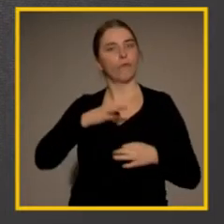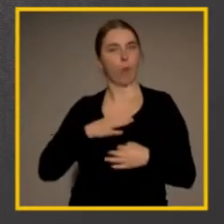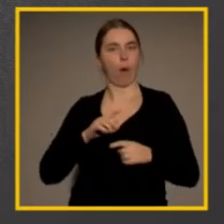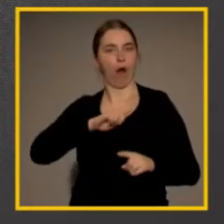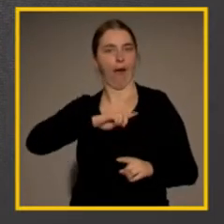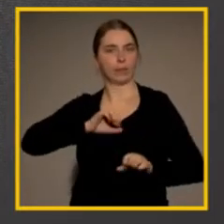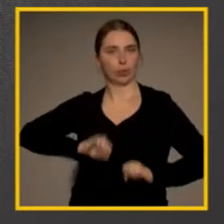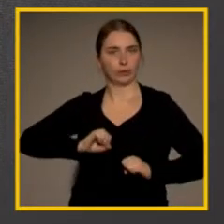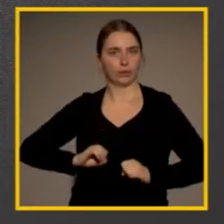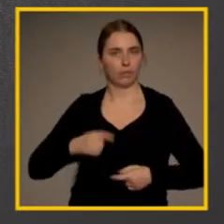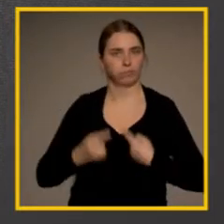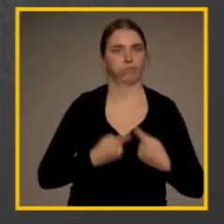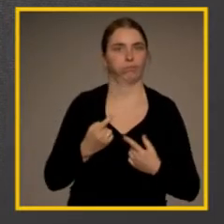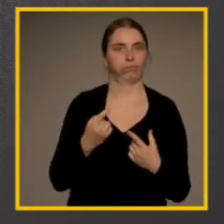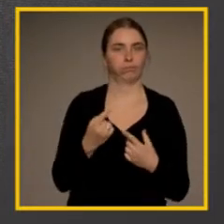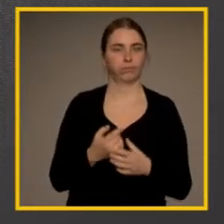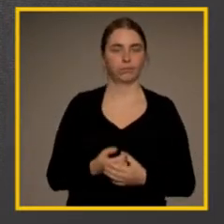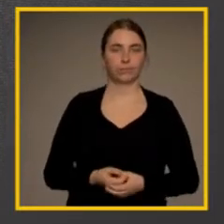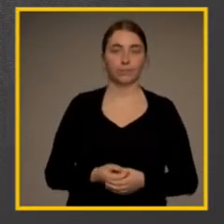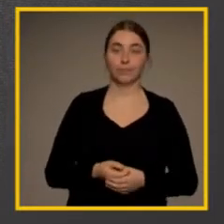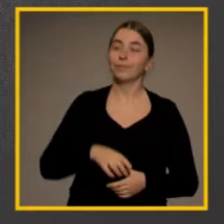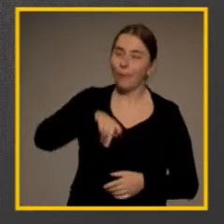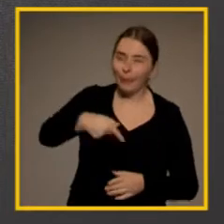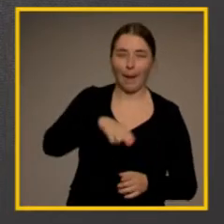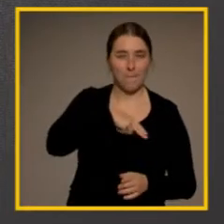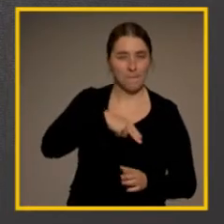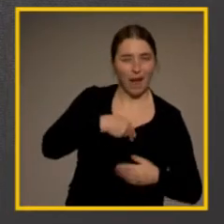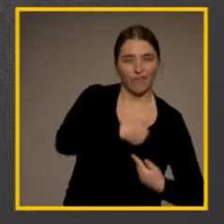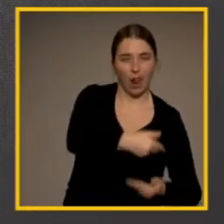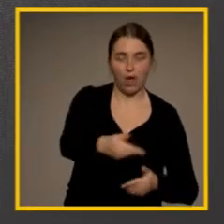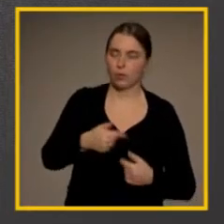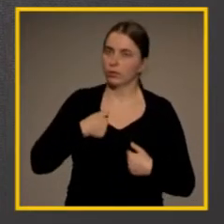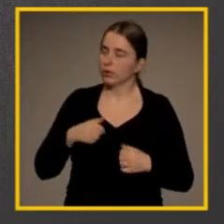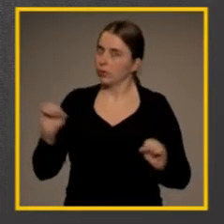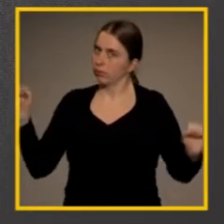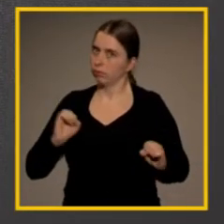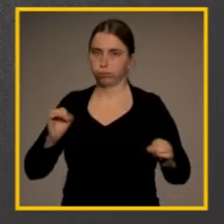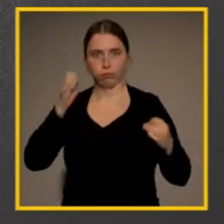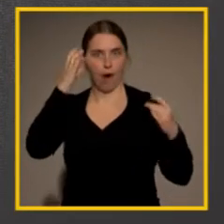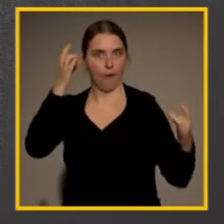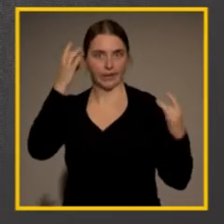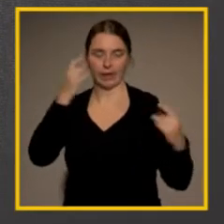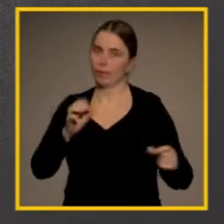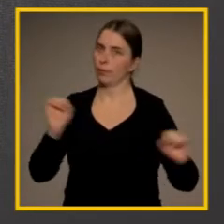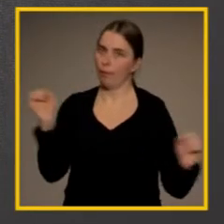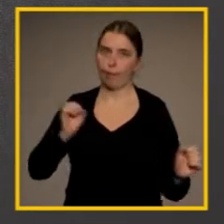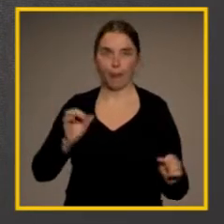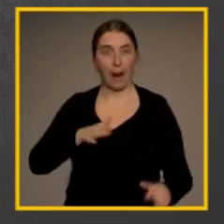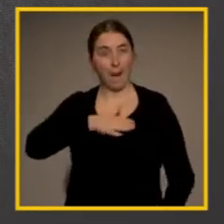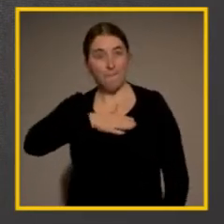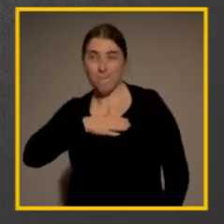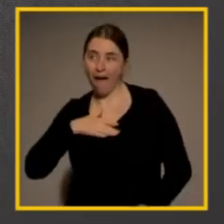Und dann kam die Verleihung. Ich war total aufgeregt, als mein